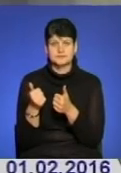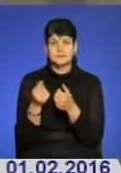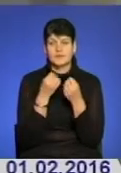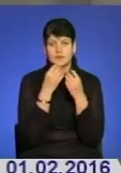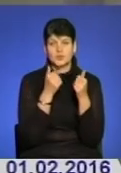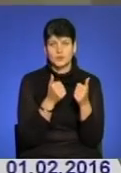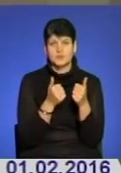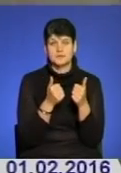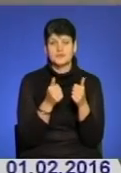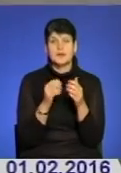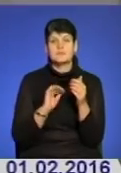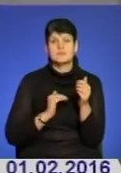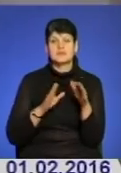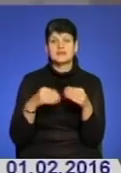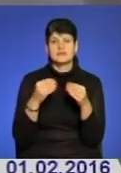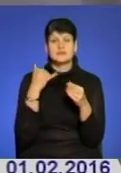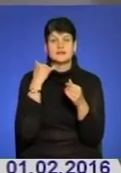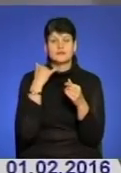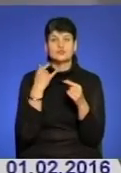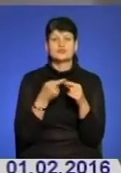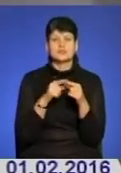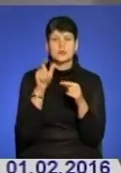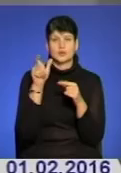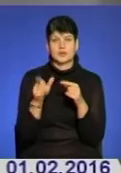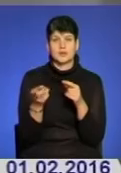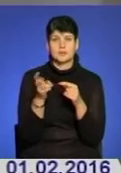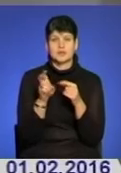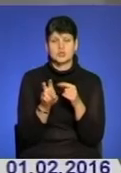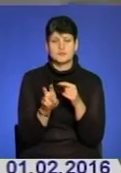Підприємець дав телефон, щоб пересвідчитися, що дійсно ця людина прийшла.